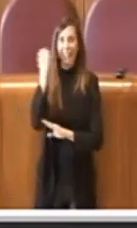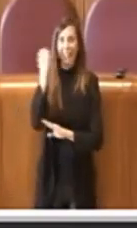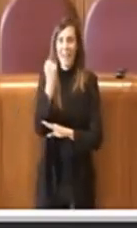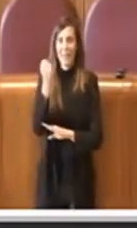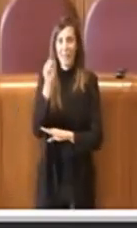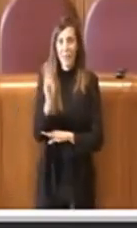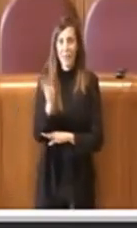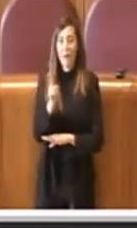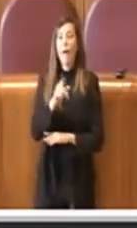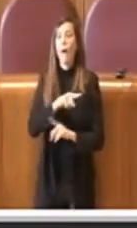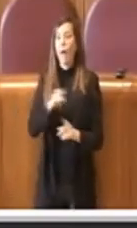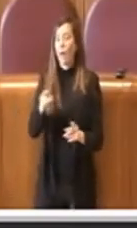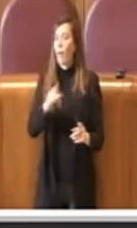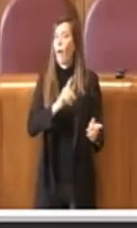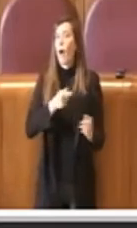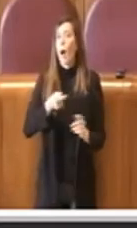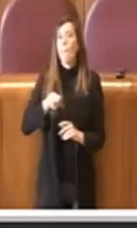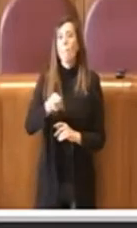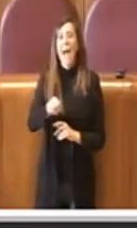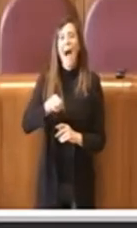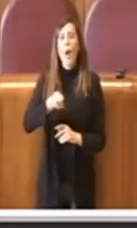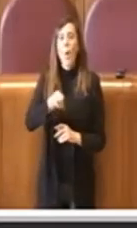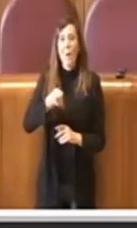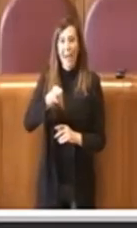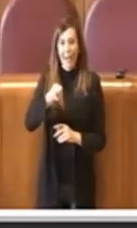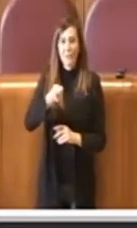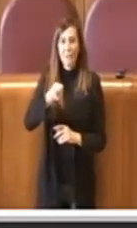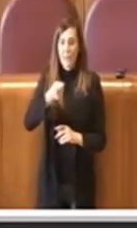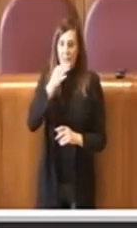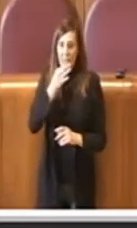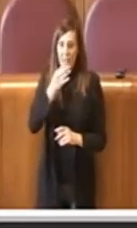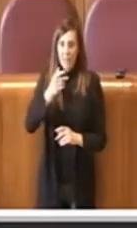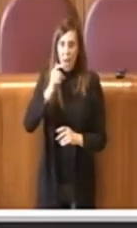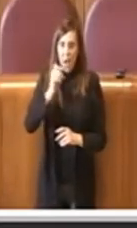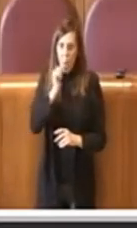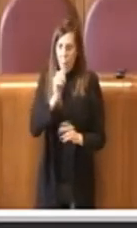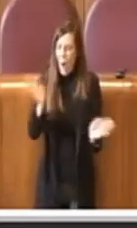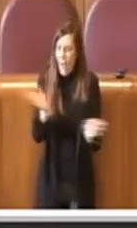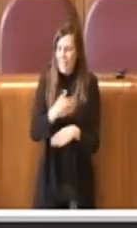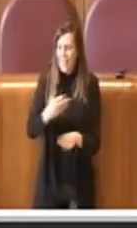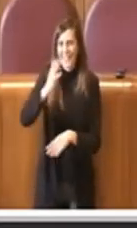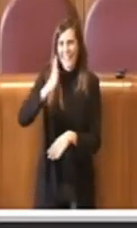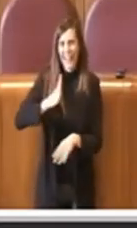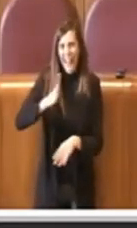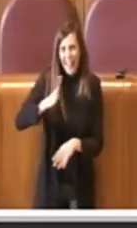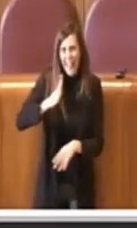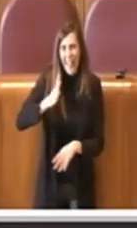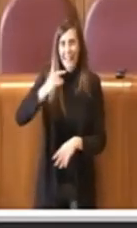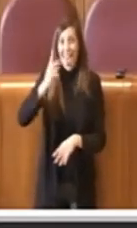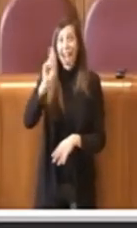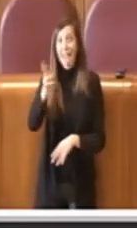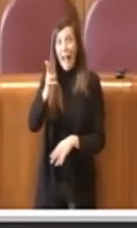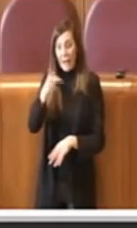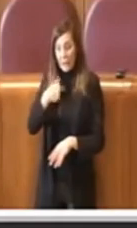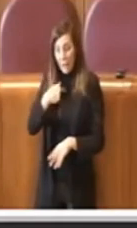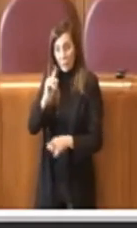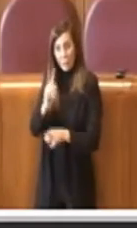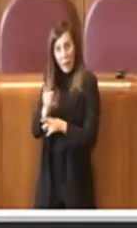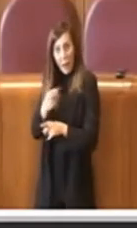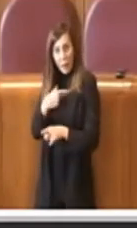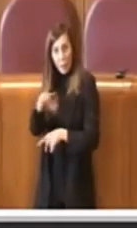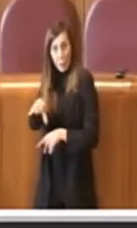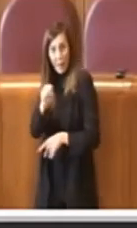diventerà obbligatorio per tutti, quindi ogni cliente, ogni cittadino sarà che prendendo un taxi potrà pagare con